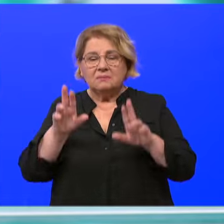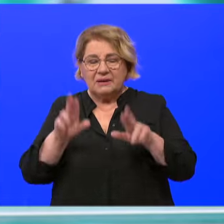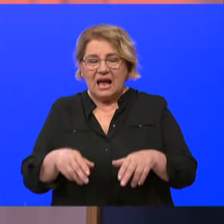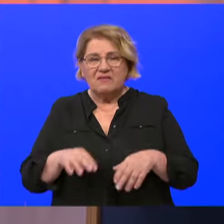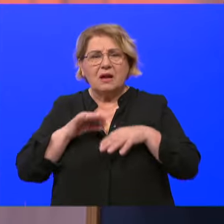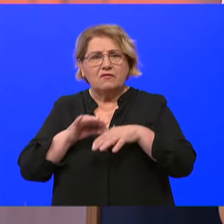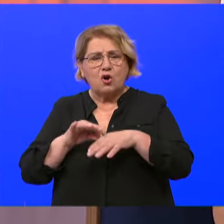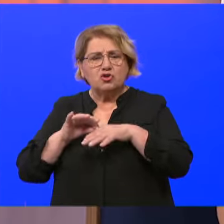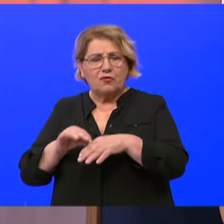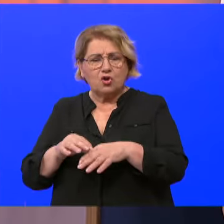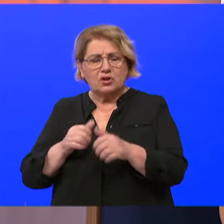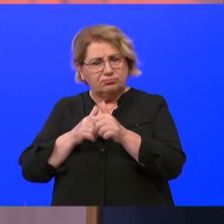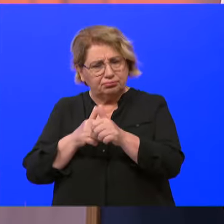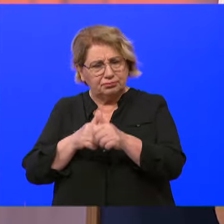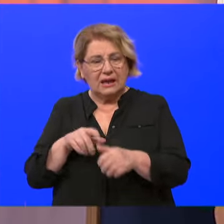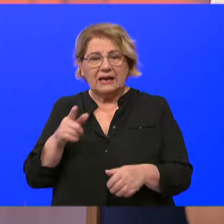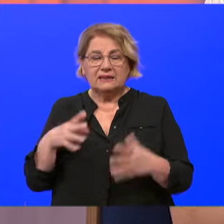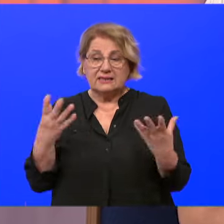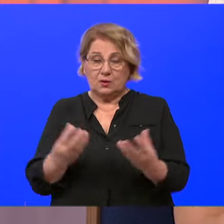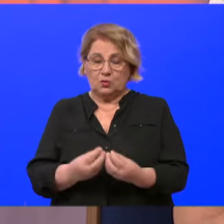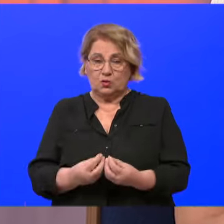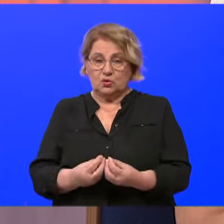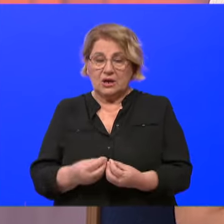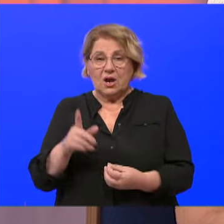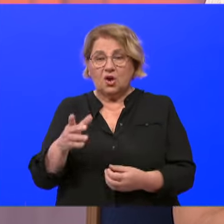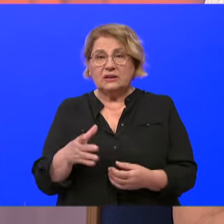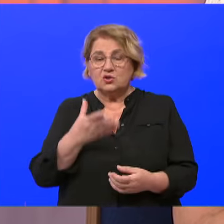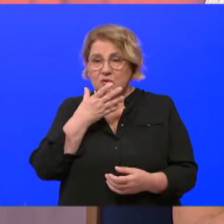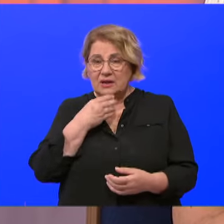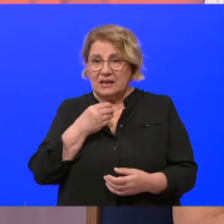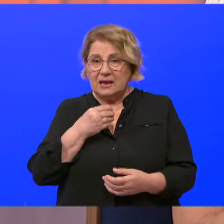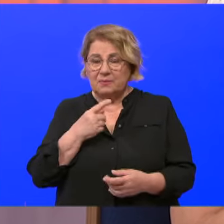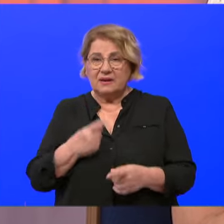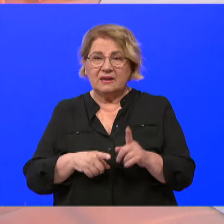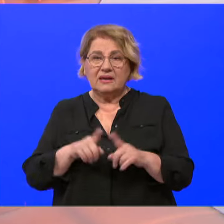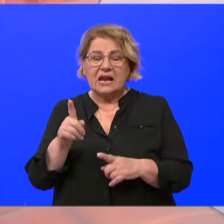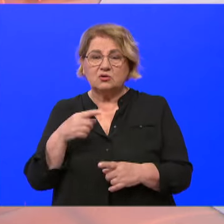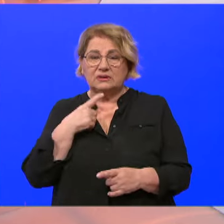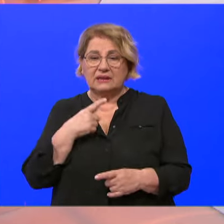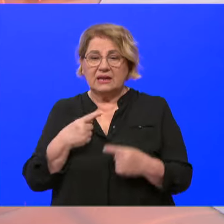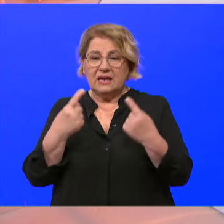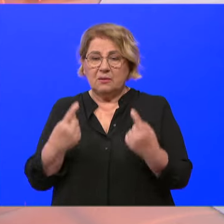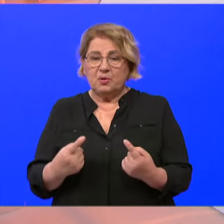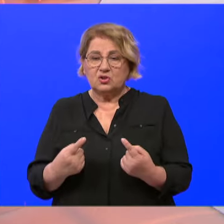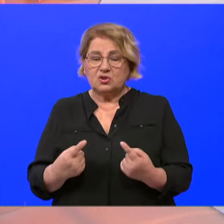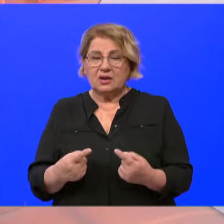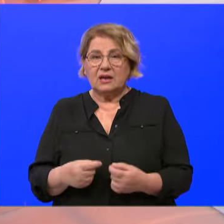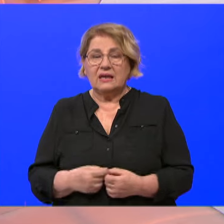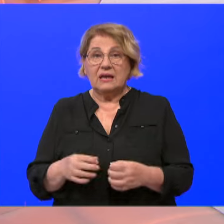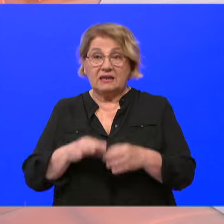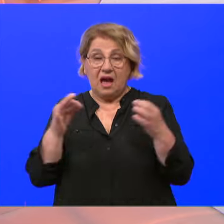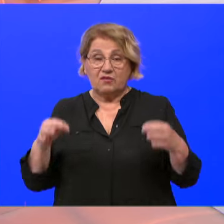i onda kad se međusobno u druže povezuju, onda su ovakvi lijepi rezultati. razumijemo, postoji javno zdravstvo,